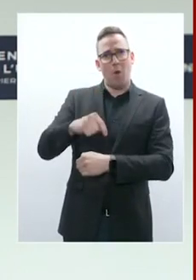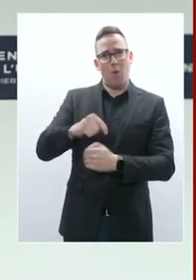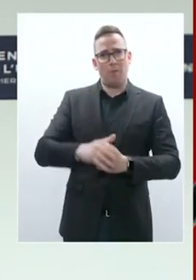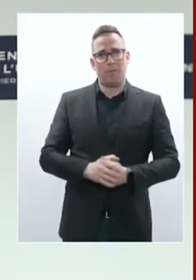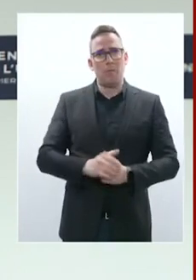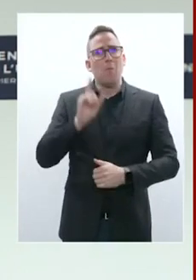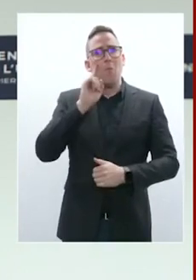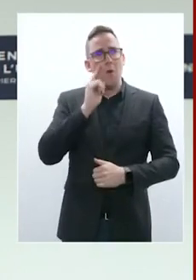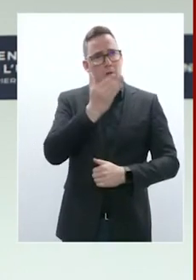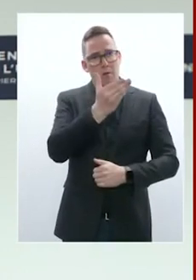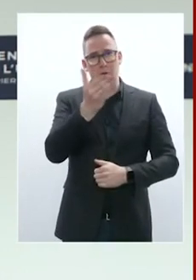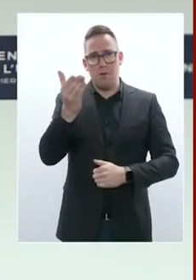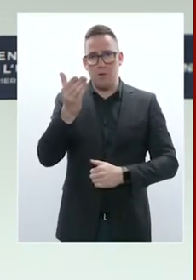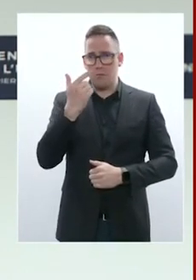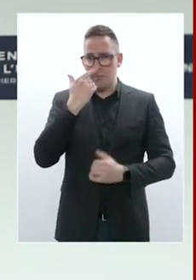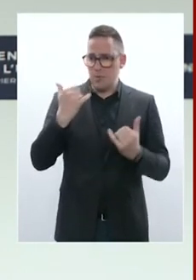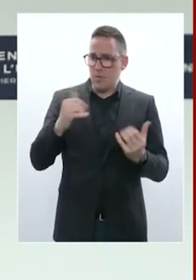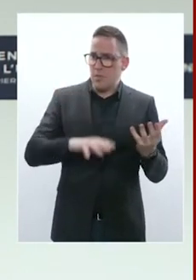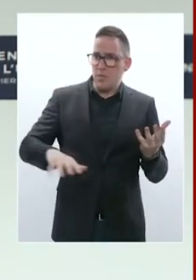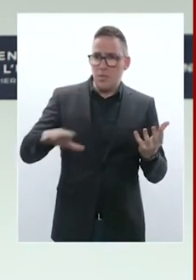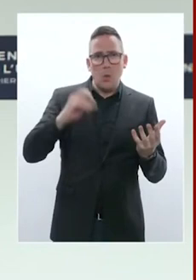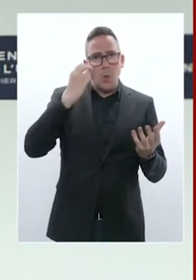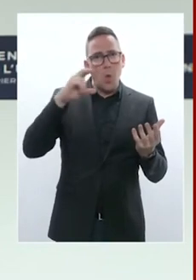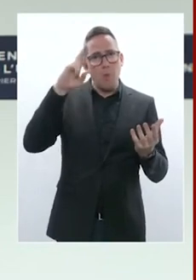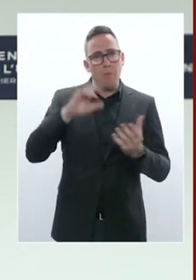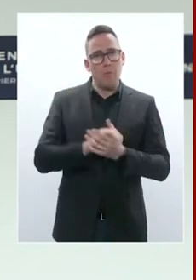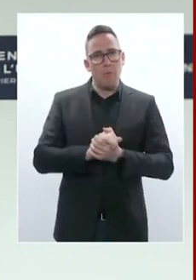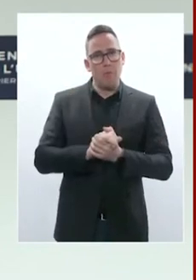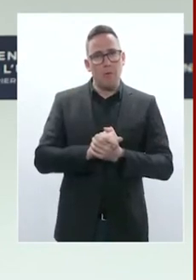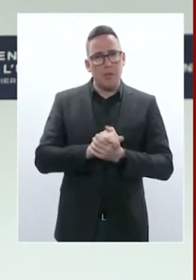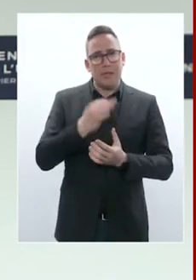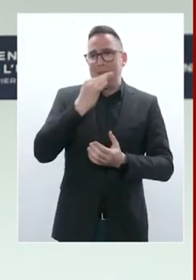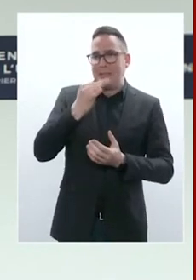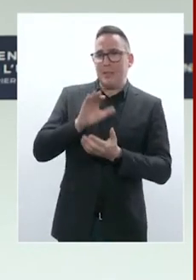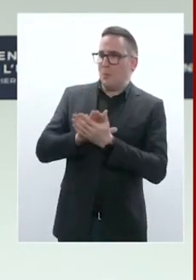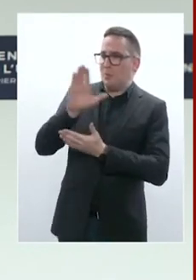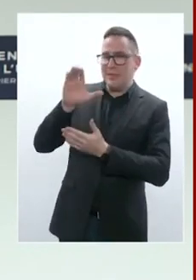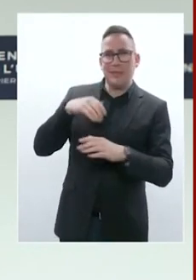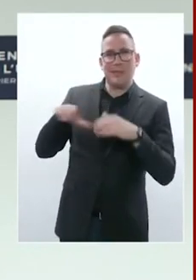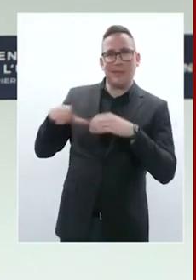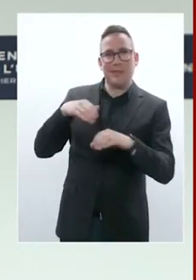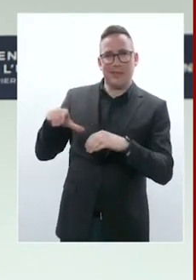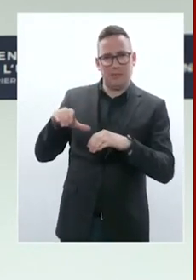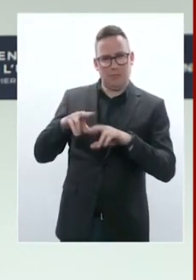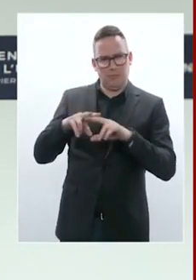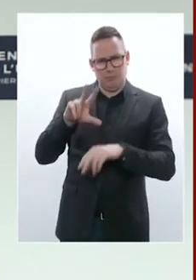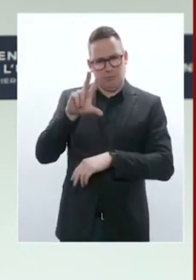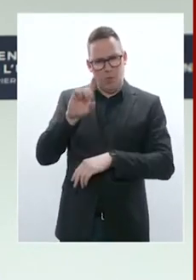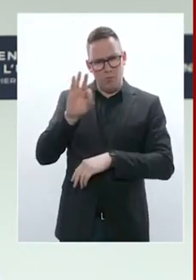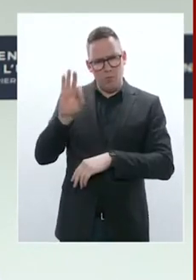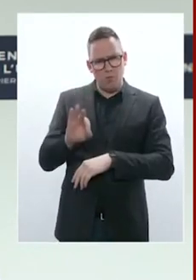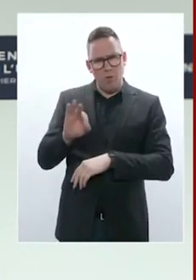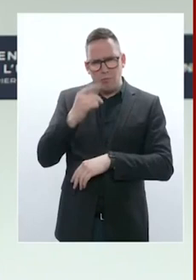fut rappelée ce soir, 30 % des financements sont européens, nous devons faire davantage. C'est ce qui a conduit au choix